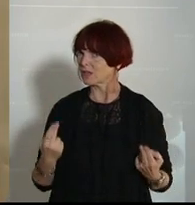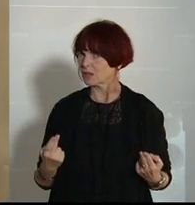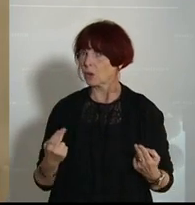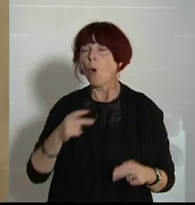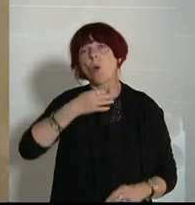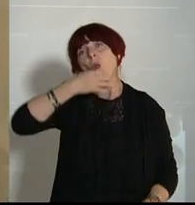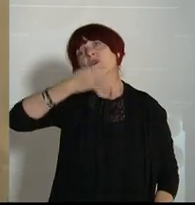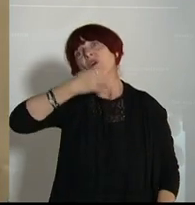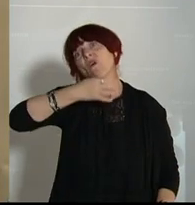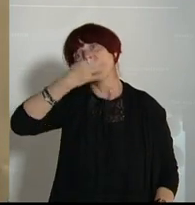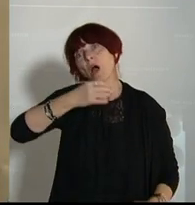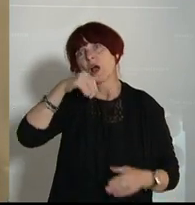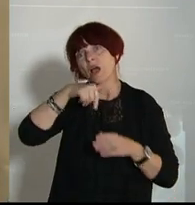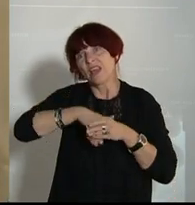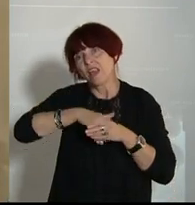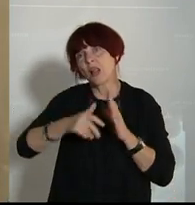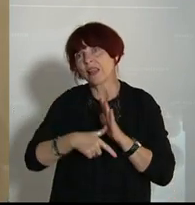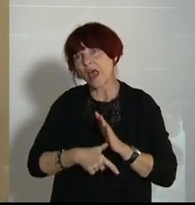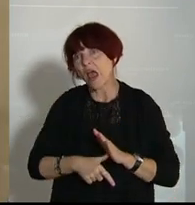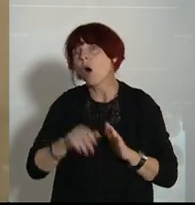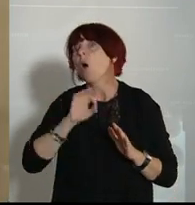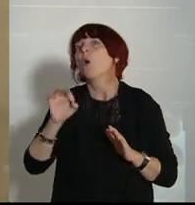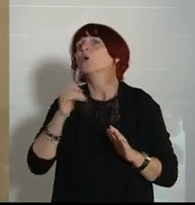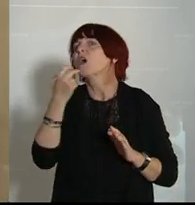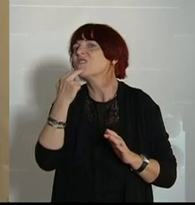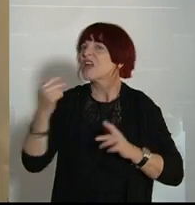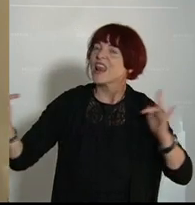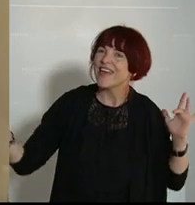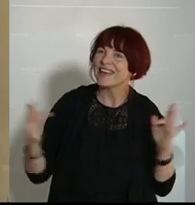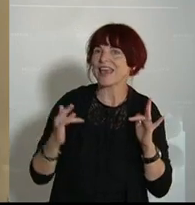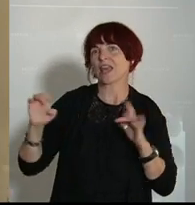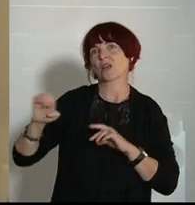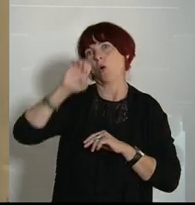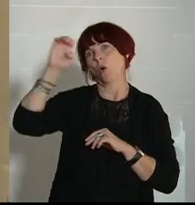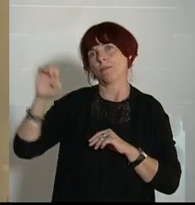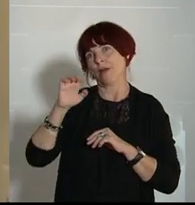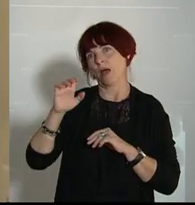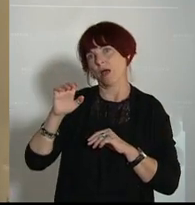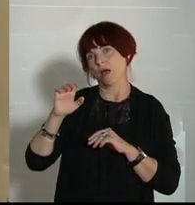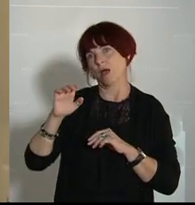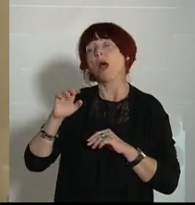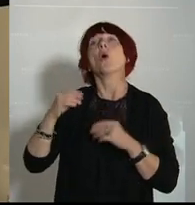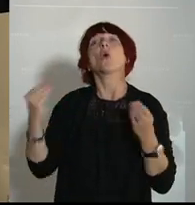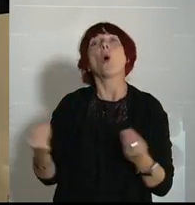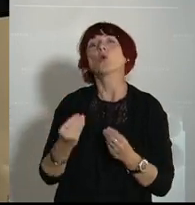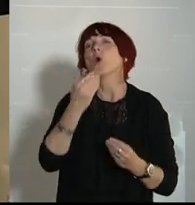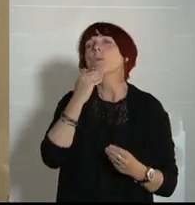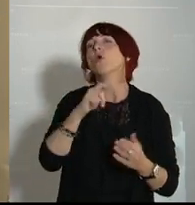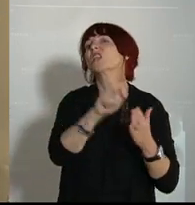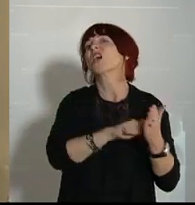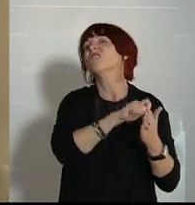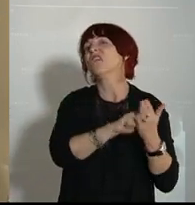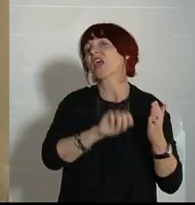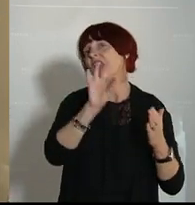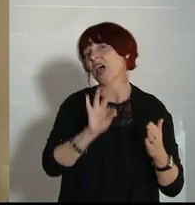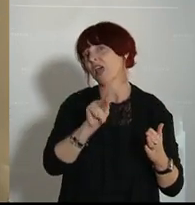Sie weiter zündeln auf einem anti-europäischen Kurs, weil Sie die Wähler und Wählerinnen der FPÖ halten wollen. EU-Bashing ist